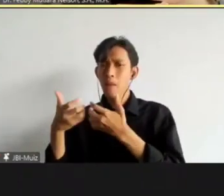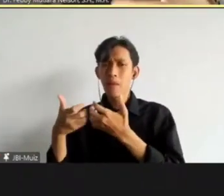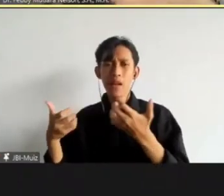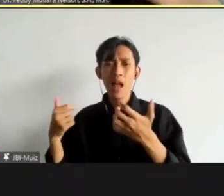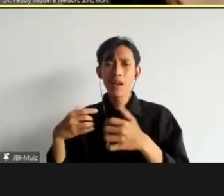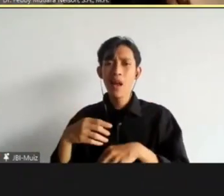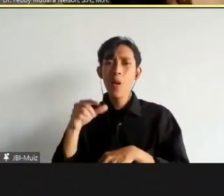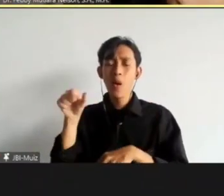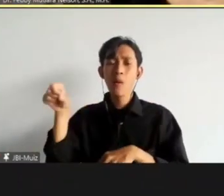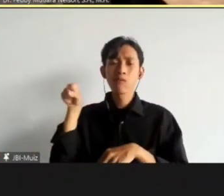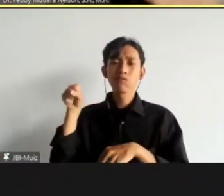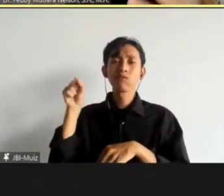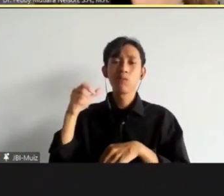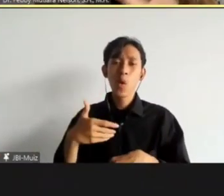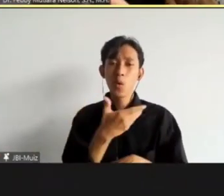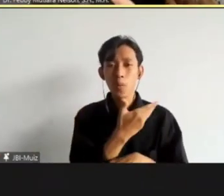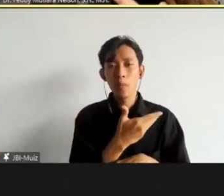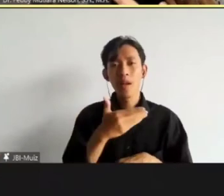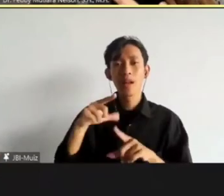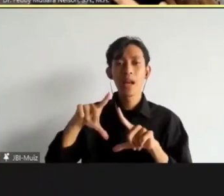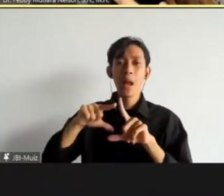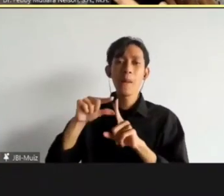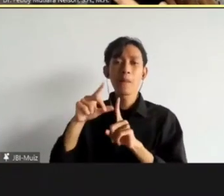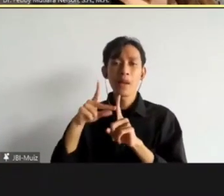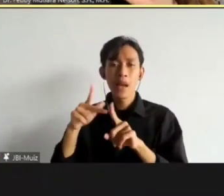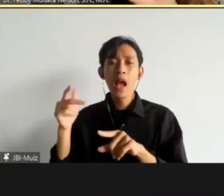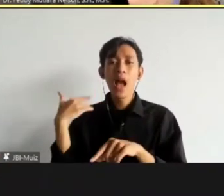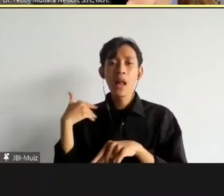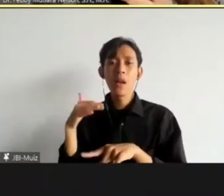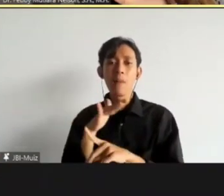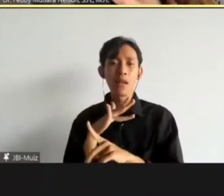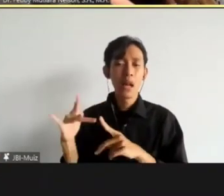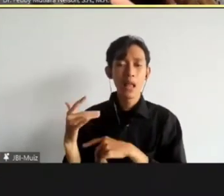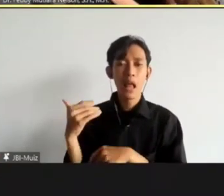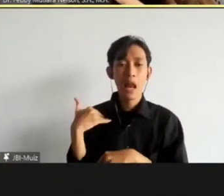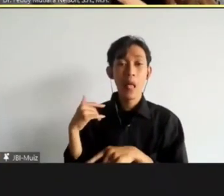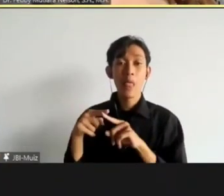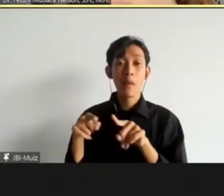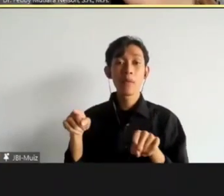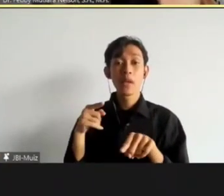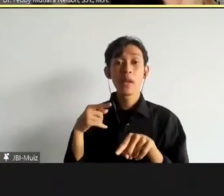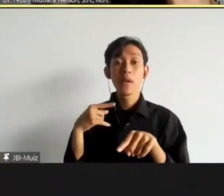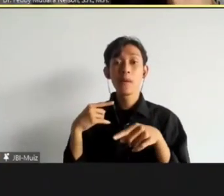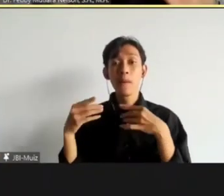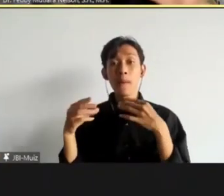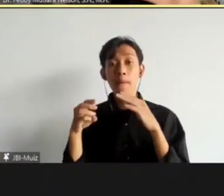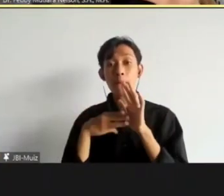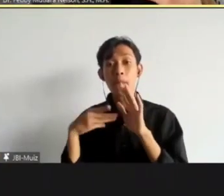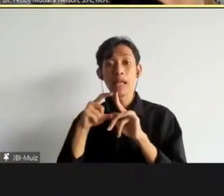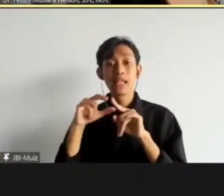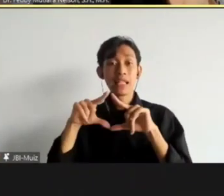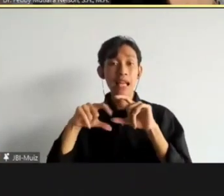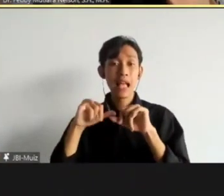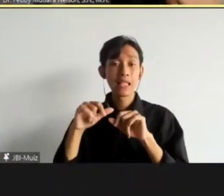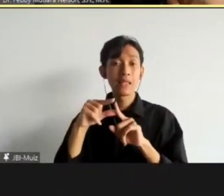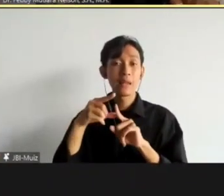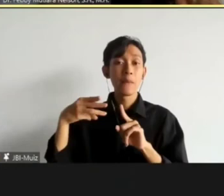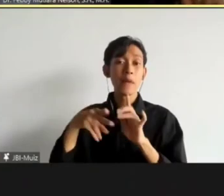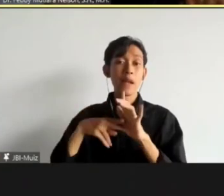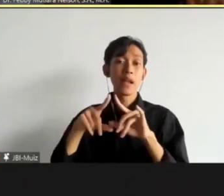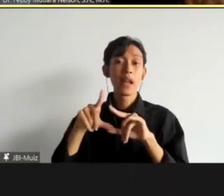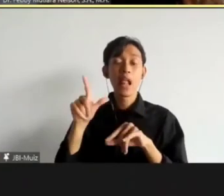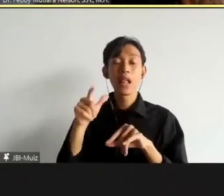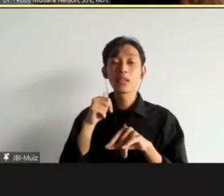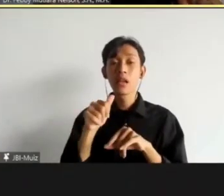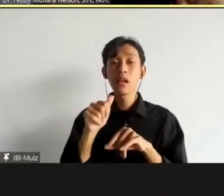ada korban, ada aparat penegak hukum dan masyarakat di situ. Kemudian kalau mediasi penal di situ adalah yang terlibat adalah pelaku, korban